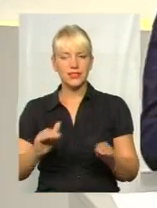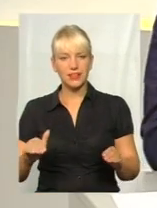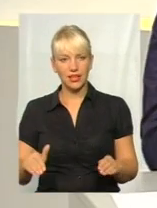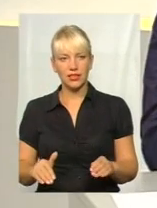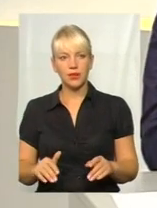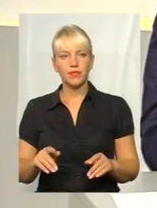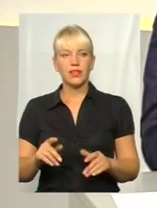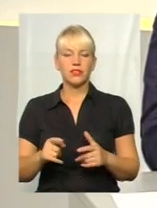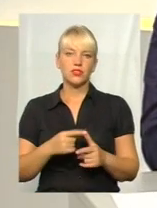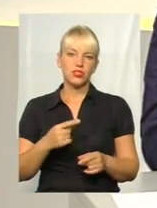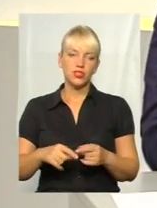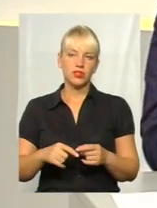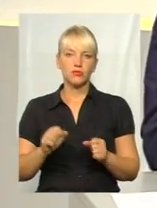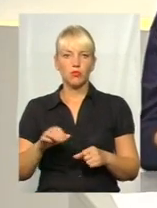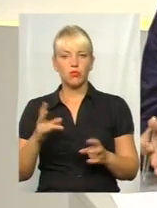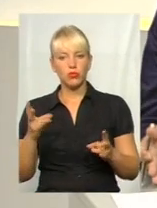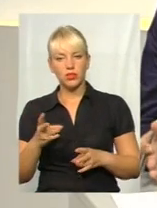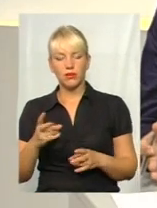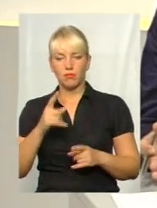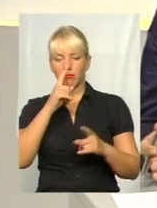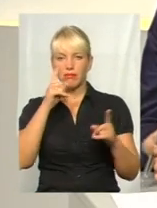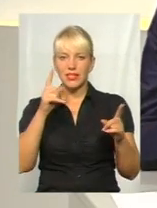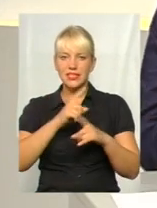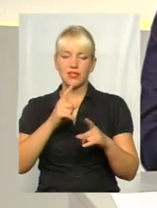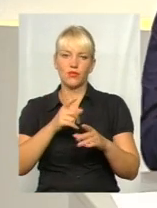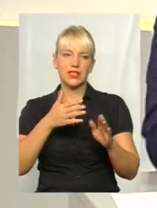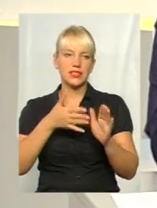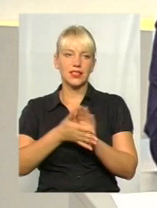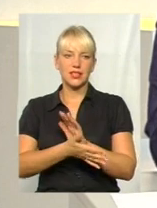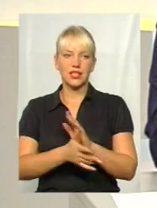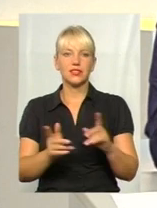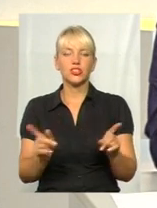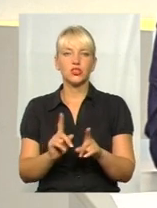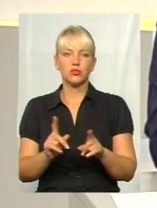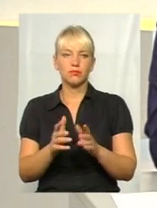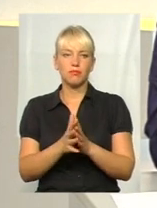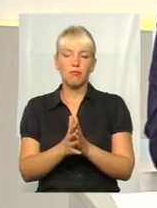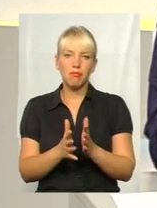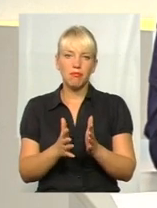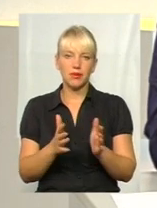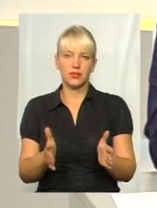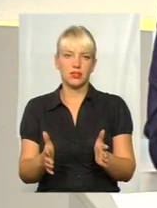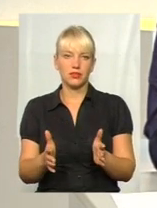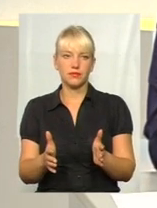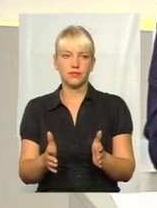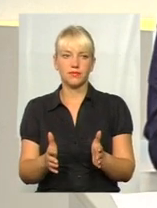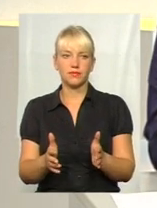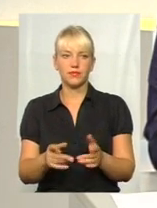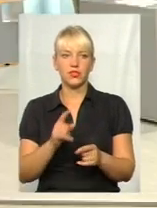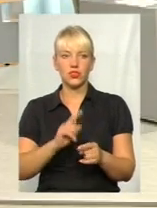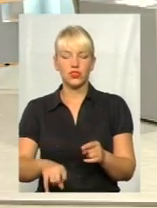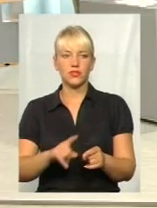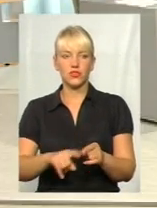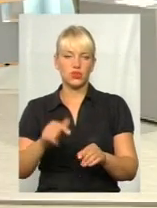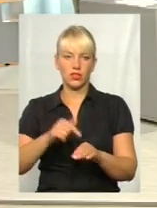Чи не потрібно якось мінімізувати затрати ці, щоб набагато швидше